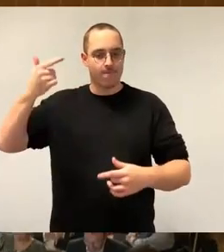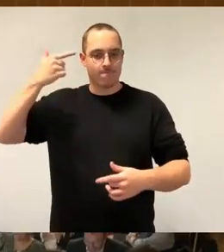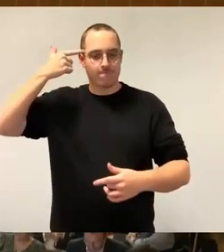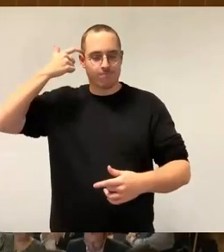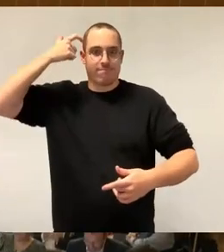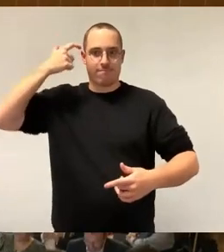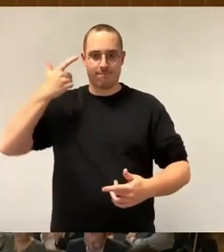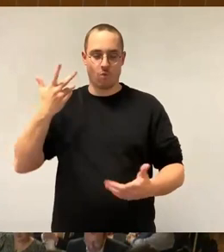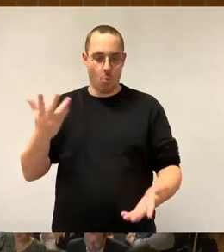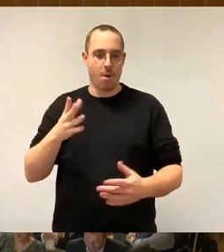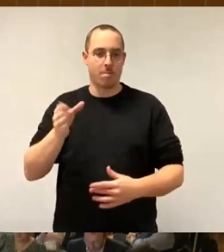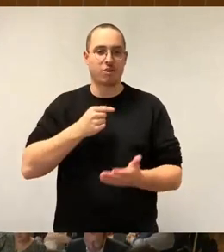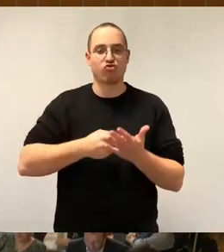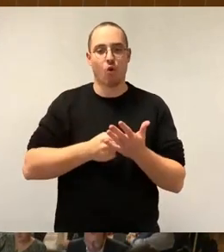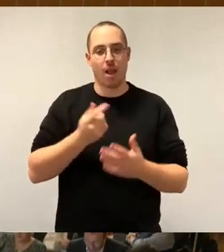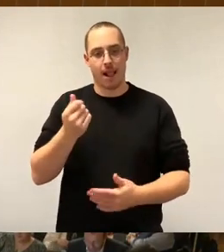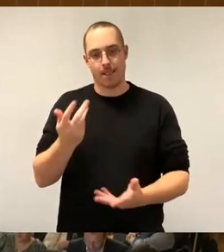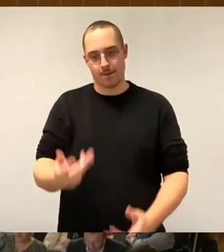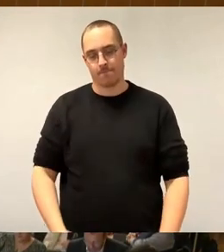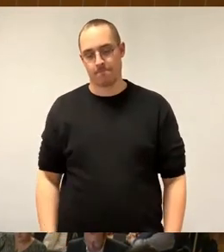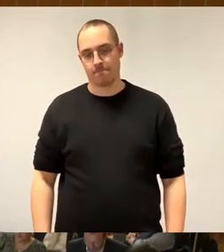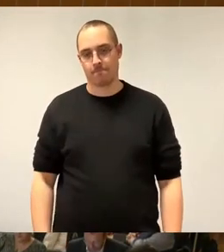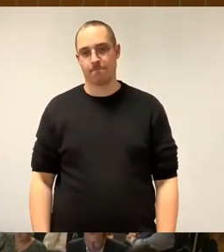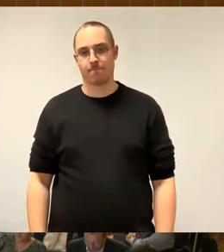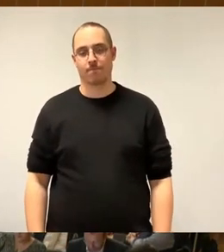So, dann kommen wir zu Bündnis 90. Kuhin, Herr Löser.